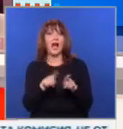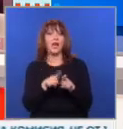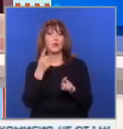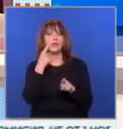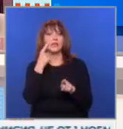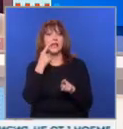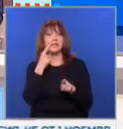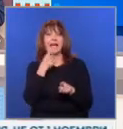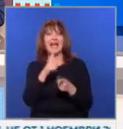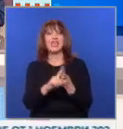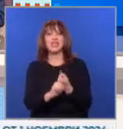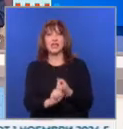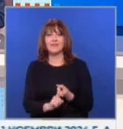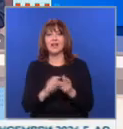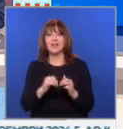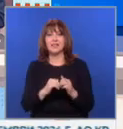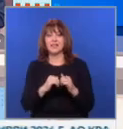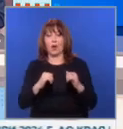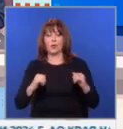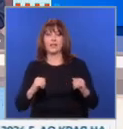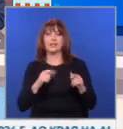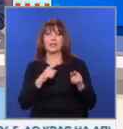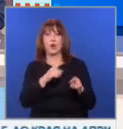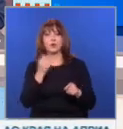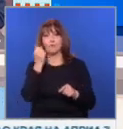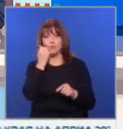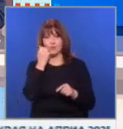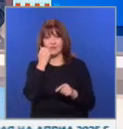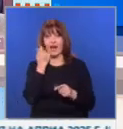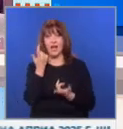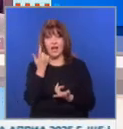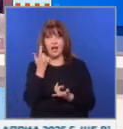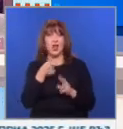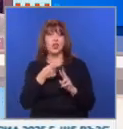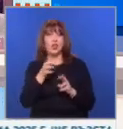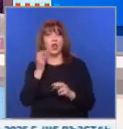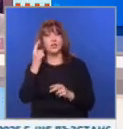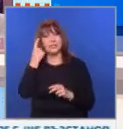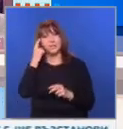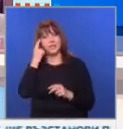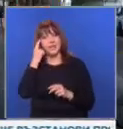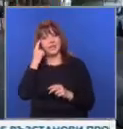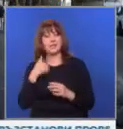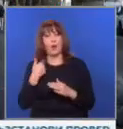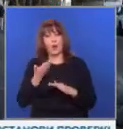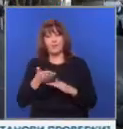стремежа на Кишинев да се откъсне от сянката на Москва, но именно съмненията за външна намеса го помрачих.